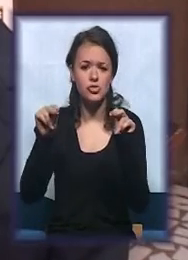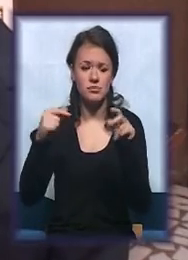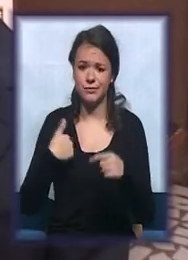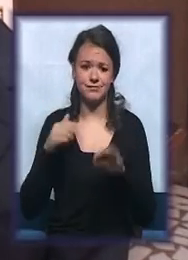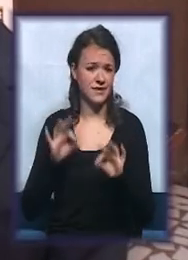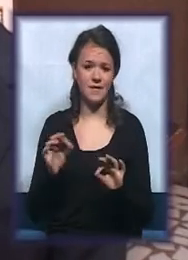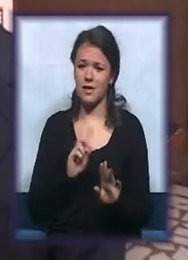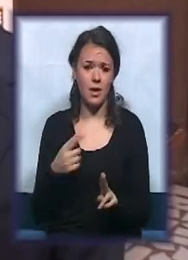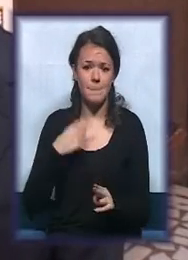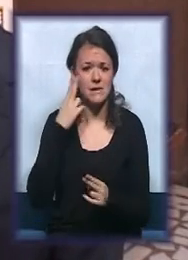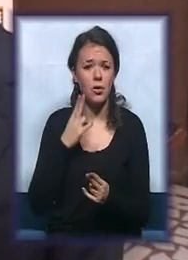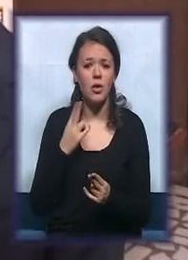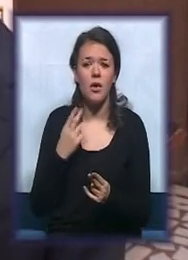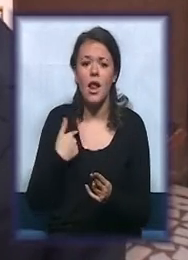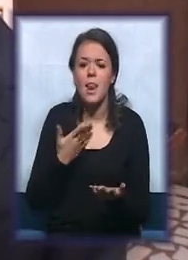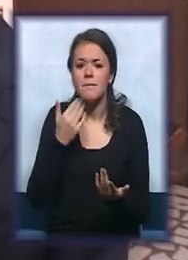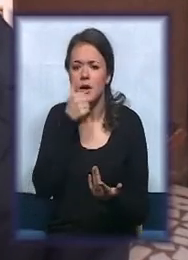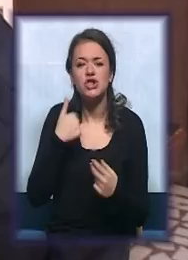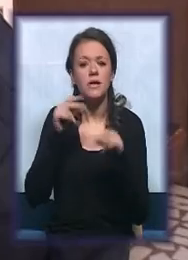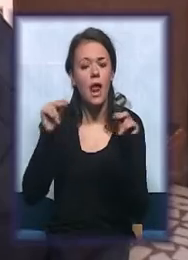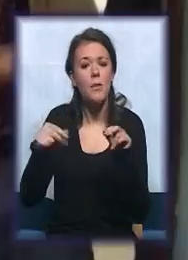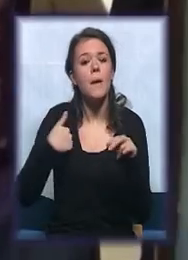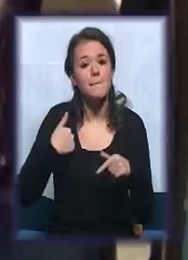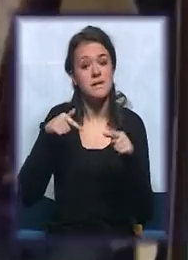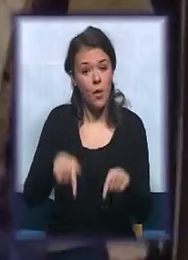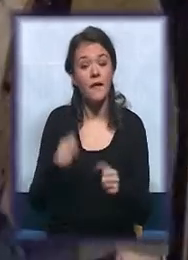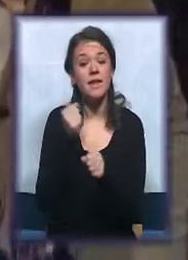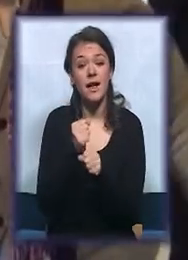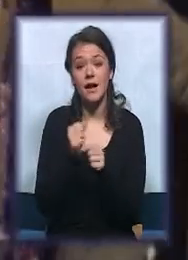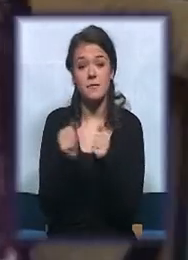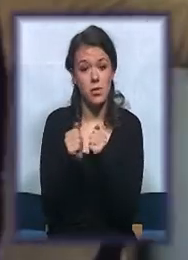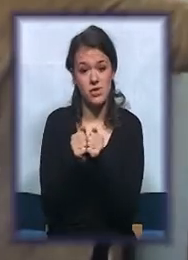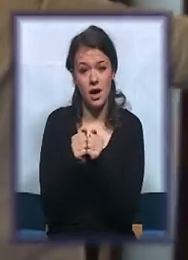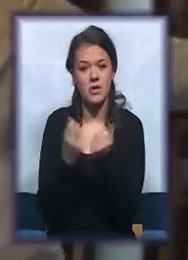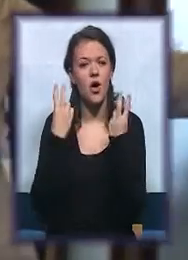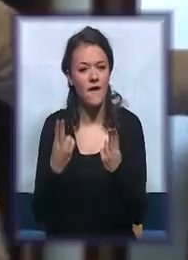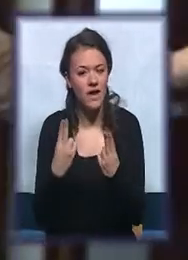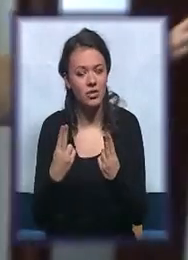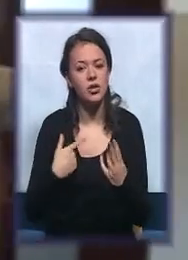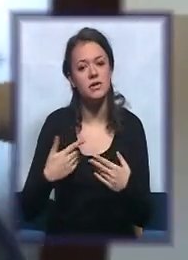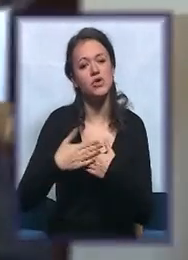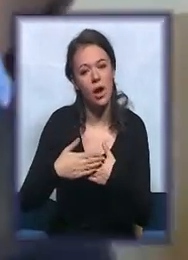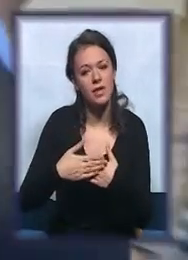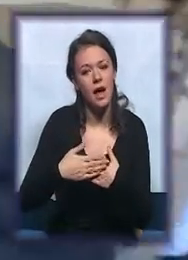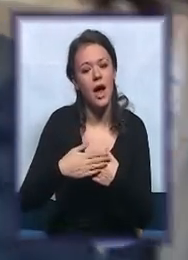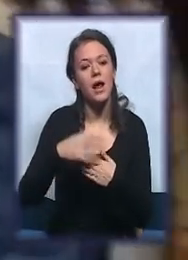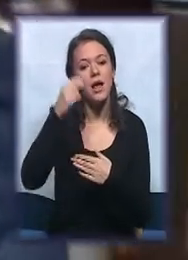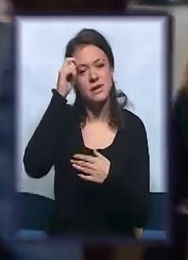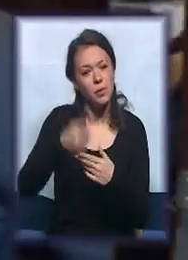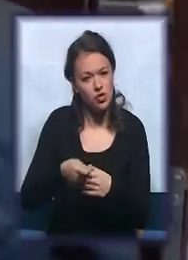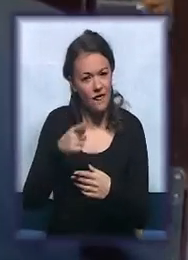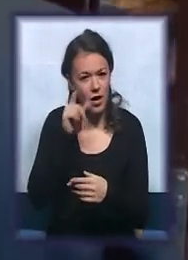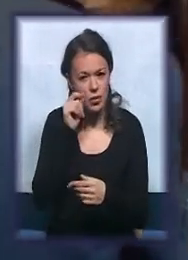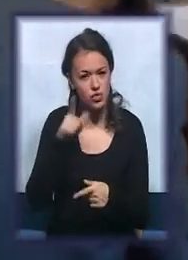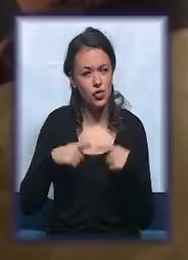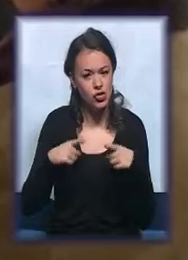Mi nemamo čemu da ih naučimo. Mi smo ovde da radimo zajedno. Vrednosti poput solidarnosti i poštovanja ljudskog života, to